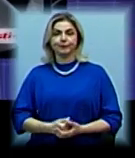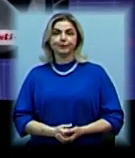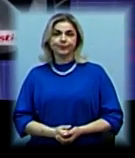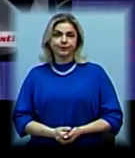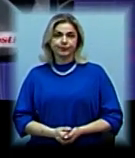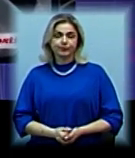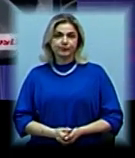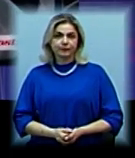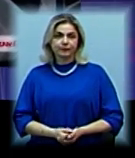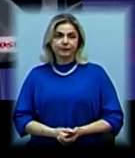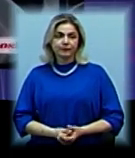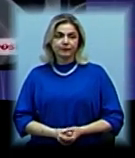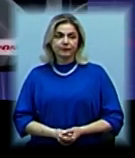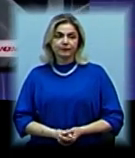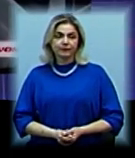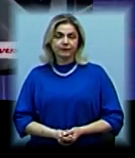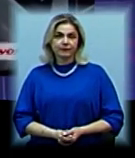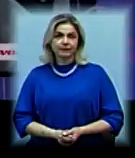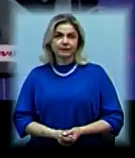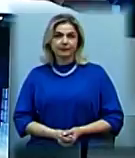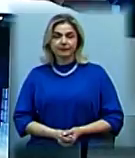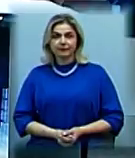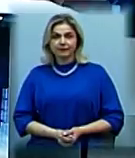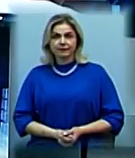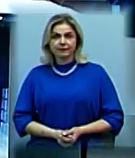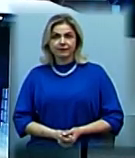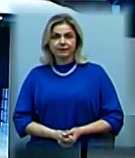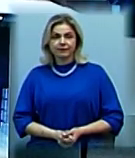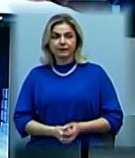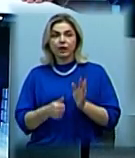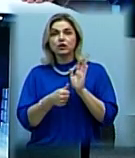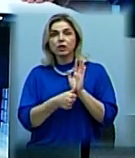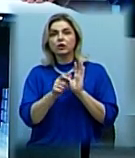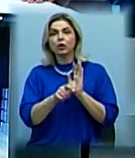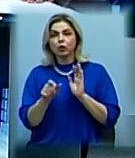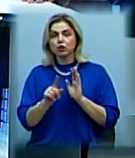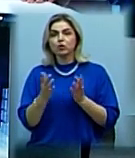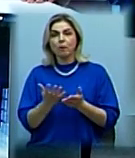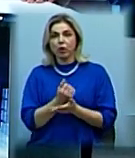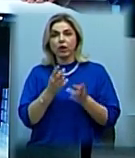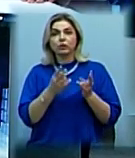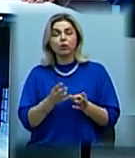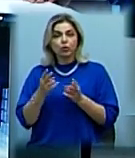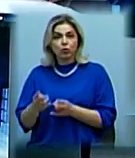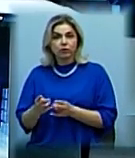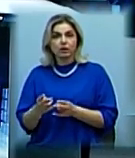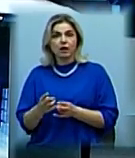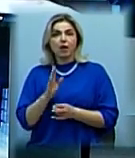Забазнова, Юлія Кускова, телевізійні новини Миколаївщини. Шестеро людей, що отримали пошкодження,